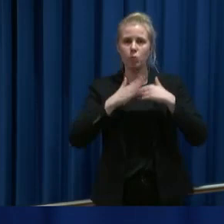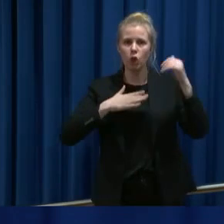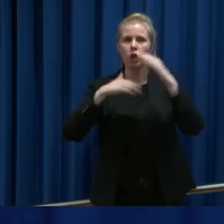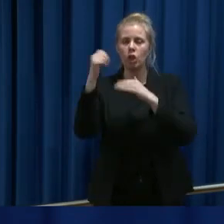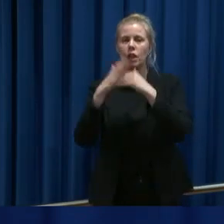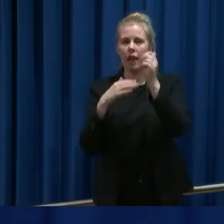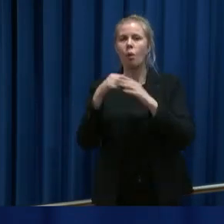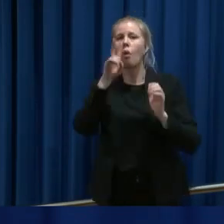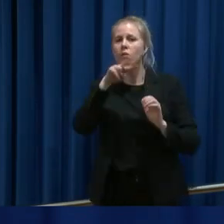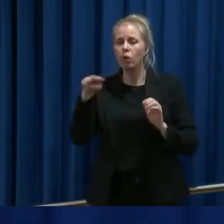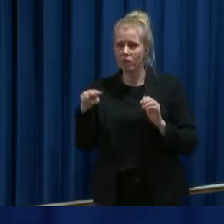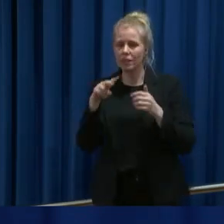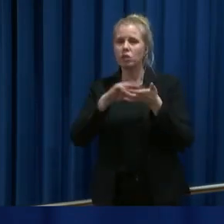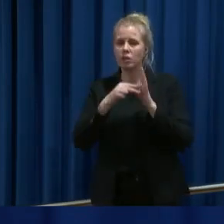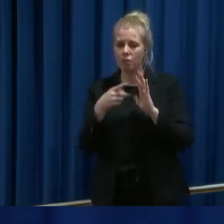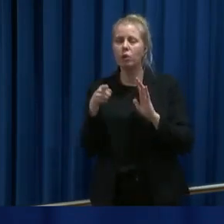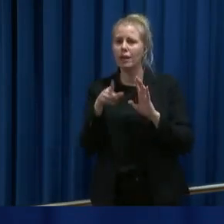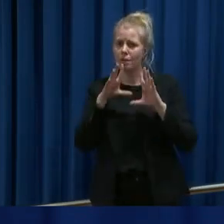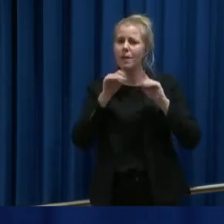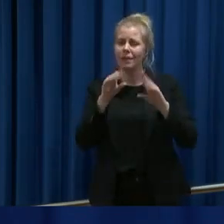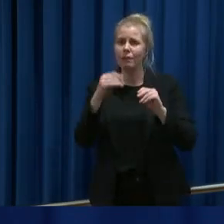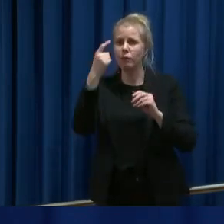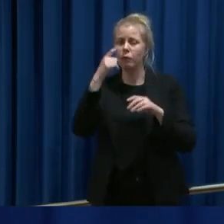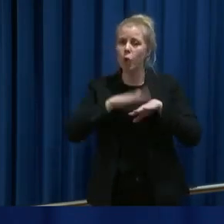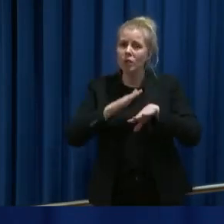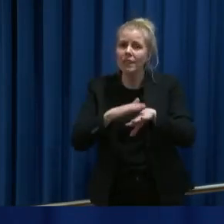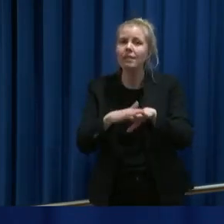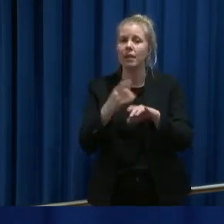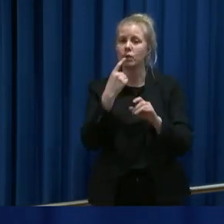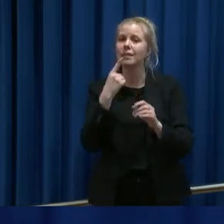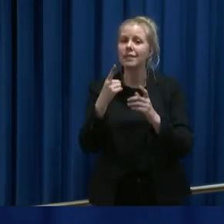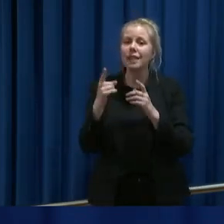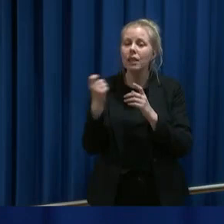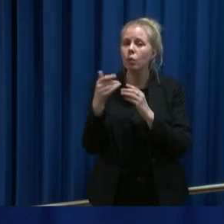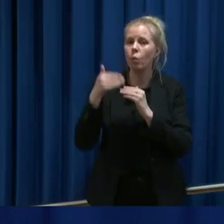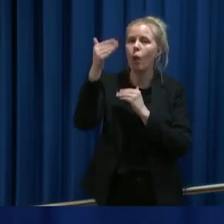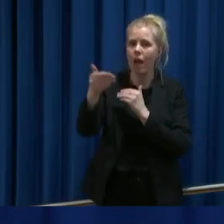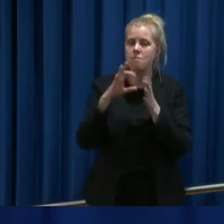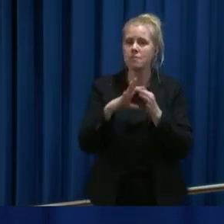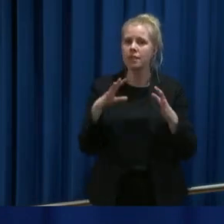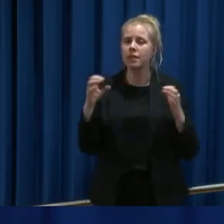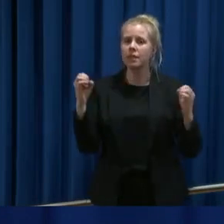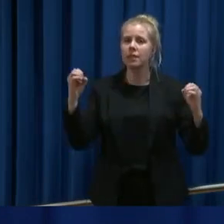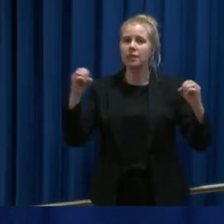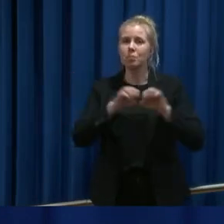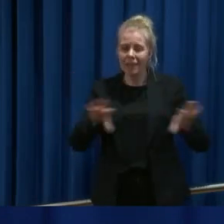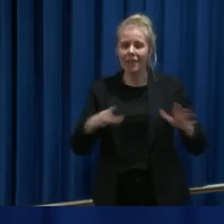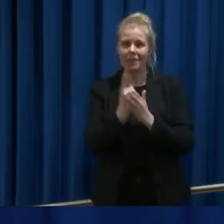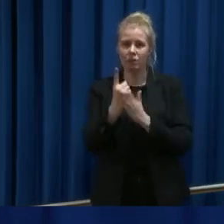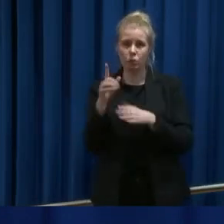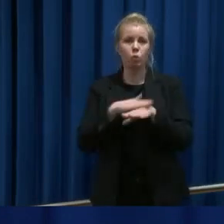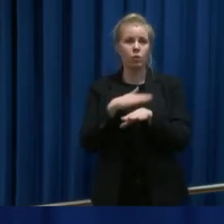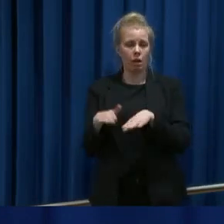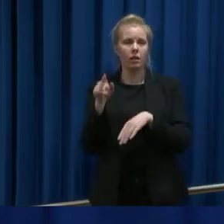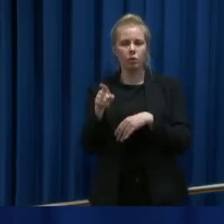overvåkningssystemer, og dette vil gi oss bedre forutsetning for å si noe om smittesituasjonen totalt, og følge